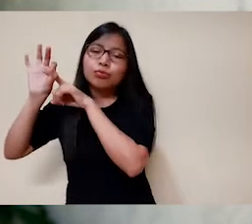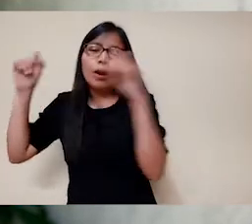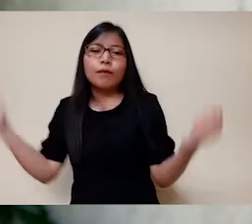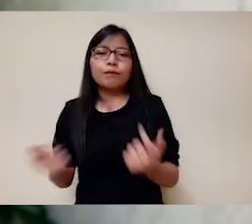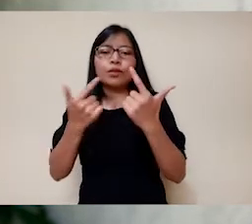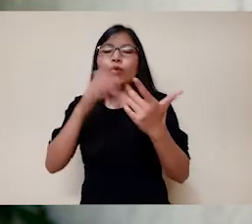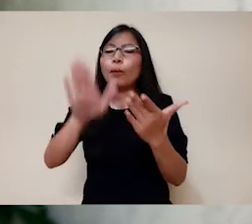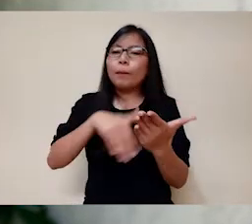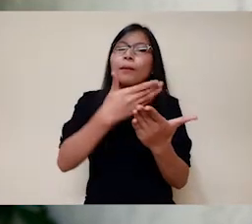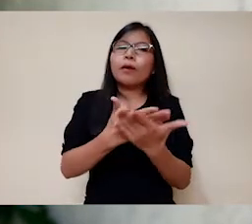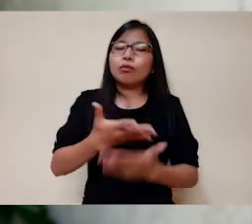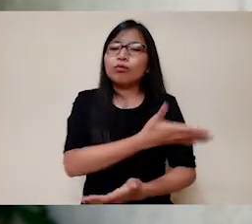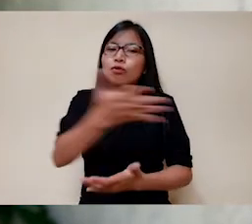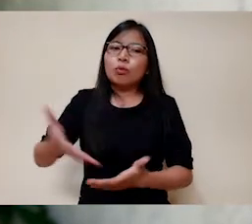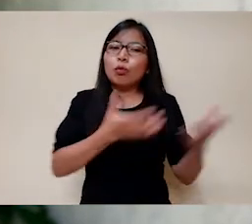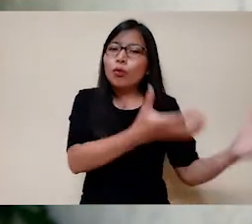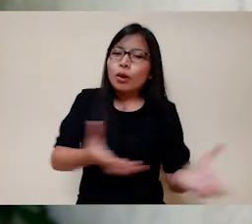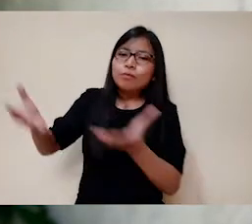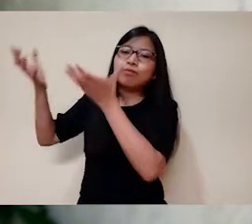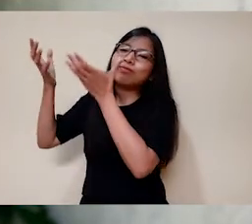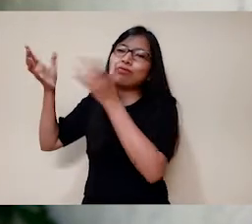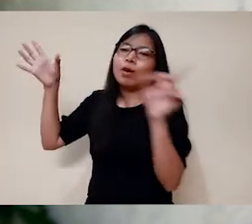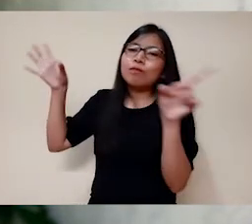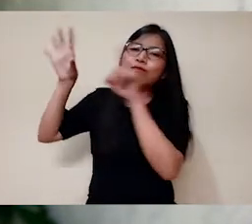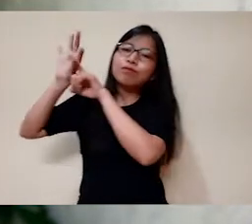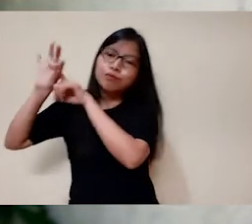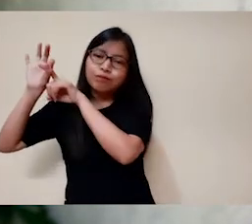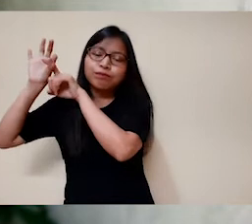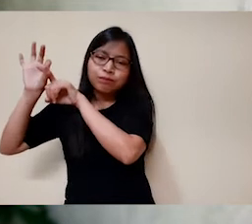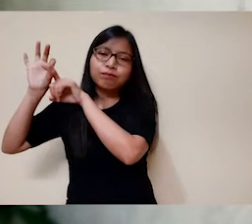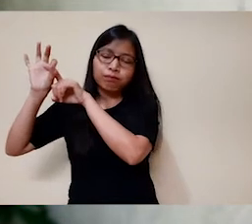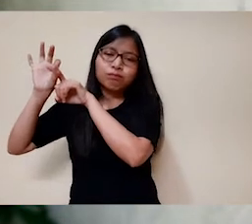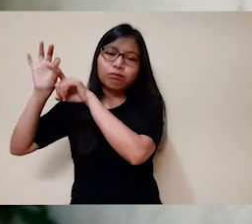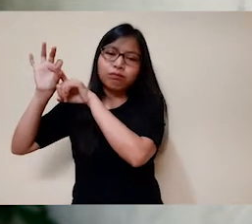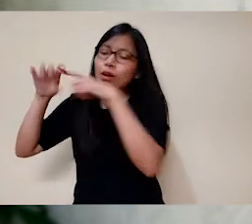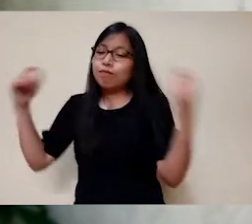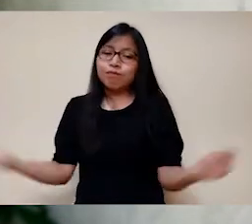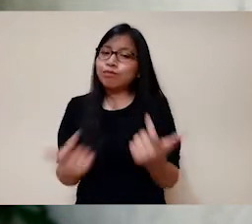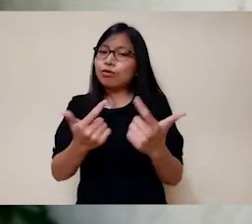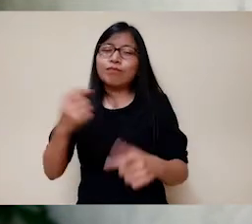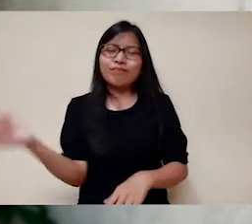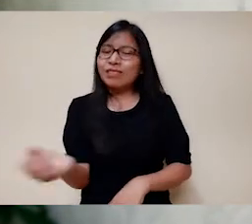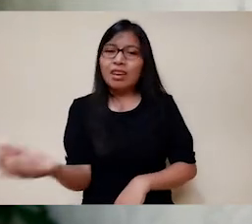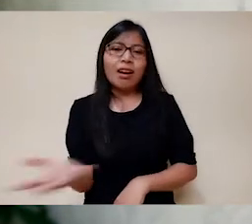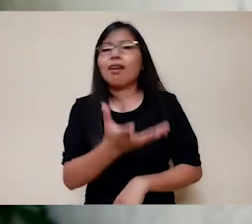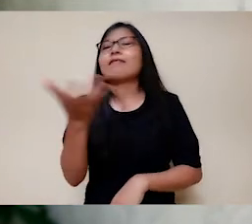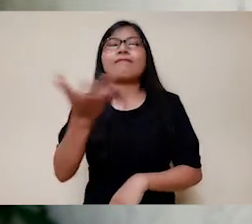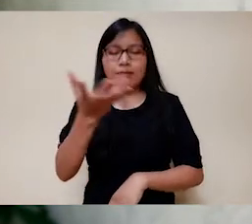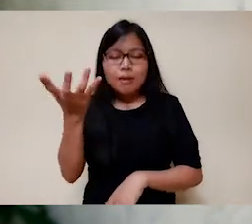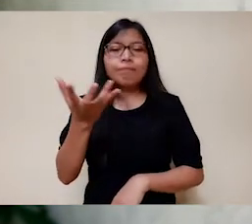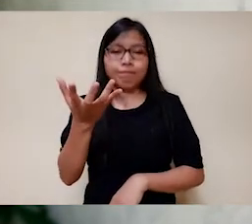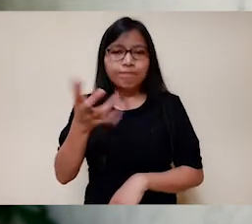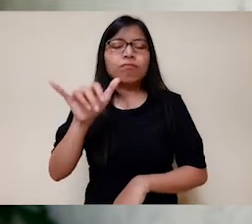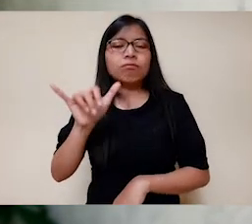bayang kematian. Tetapi justru itulah yang membuat kami menghargai kehidupan. Justru itulah yang membuat kami memperjuangkan